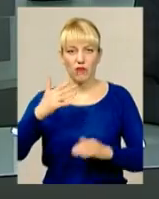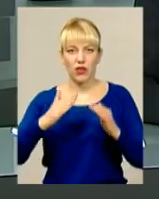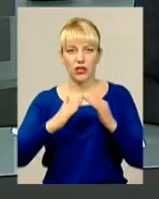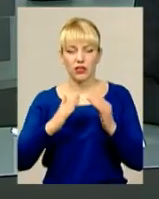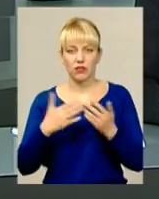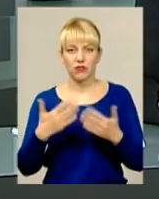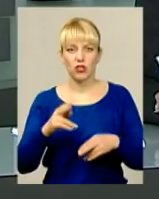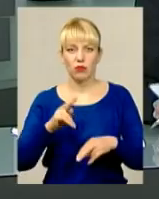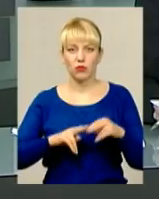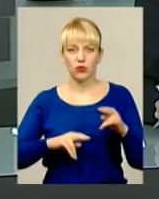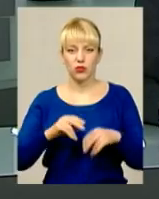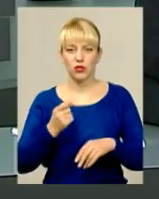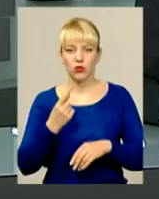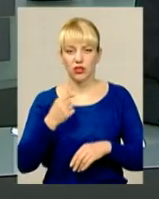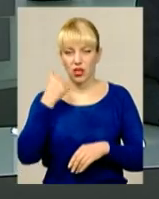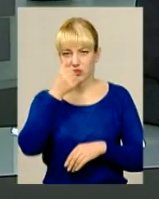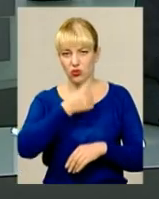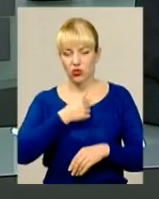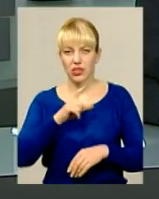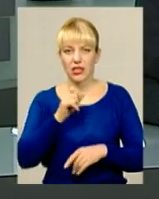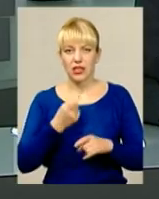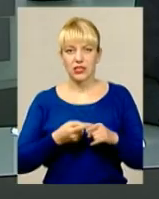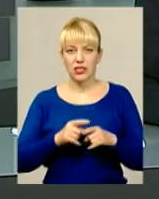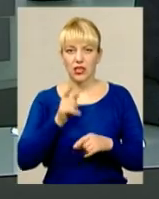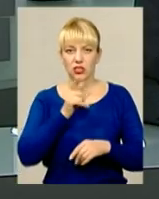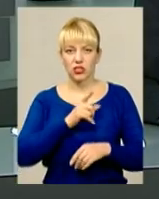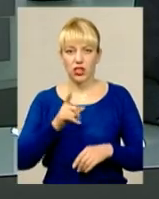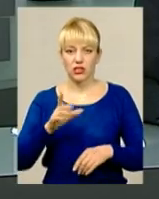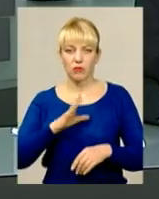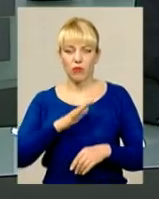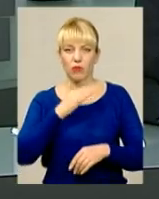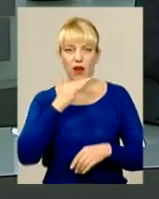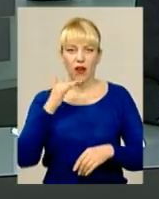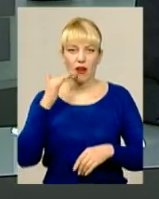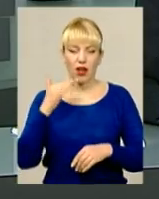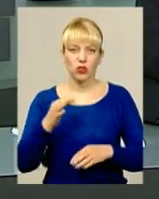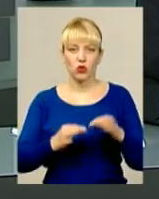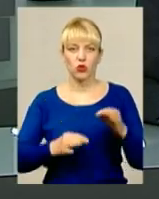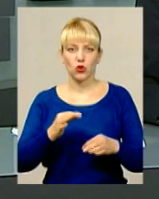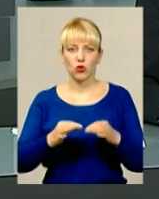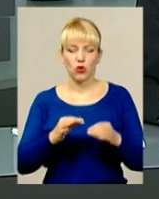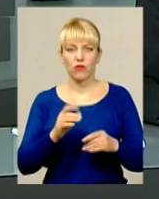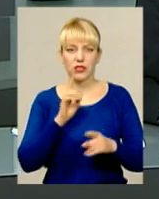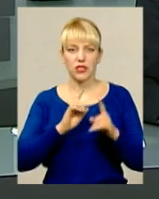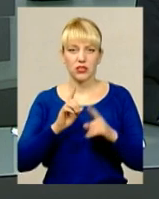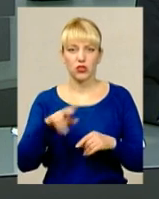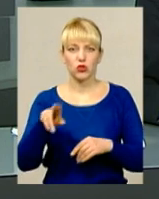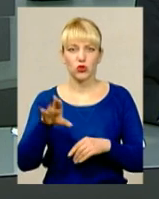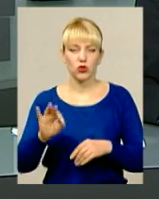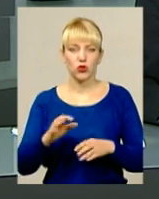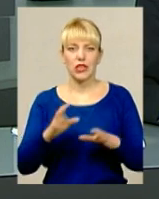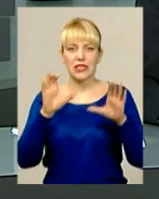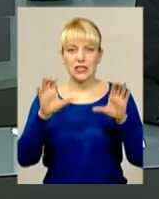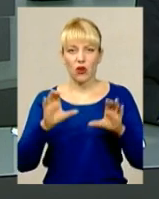будується вже 11 років. За цей час відбулося чимало судових засідань щодо законності її зведення та